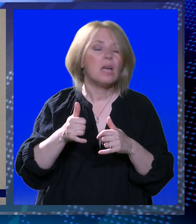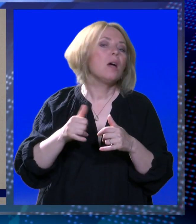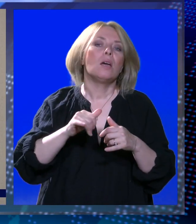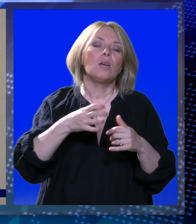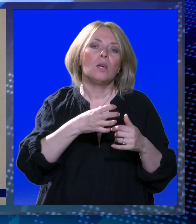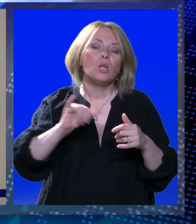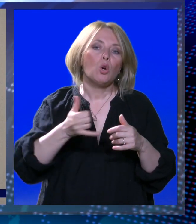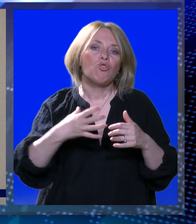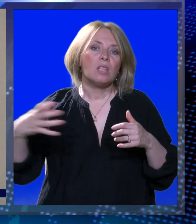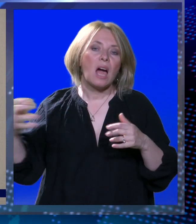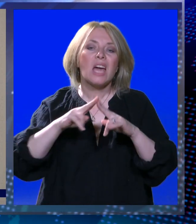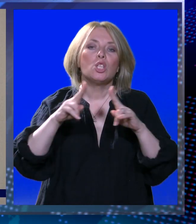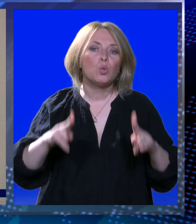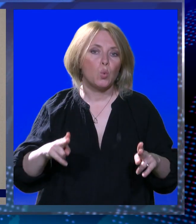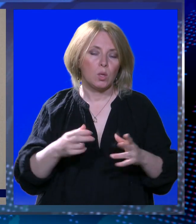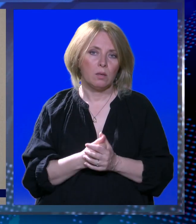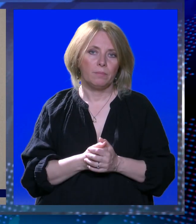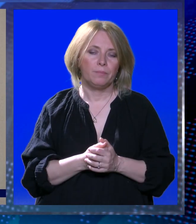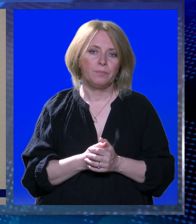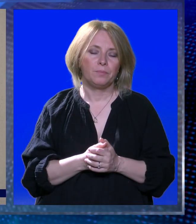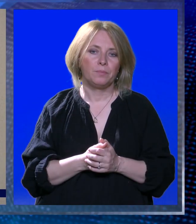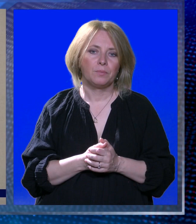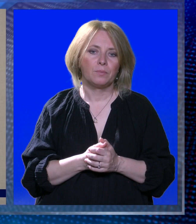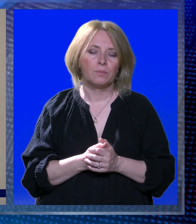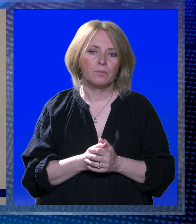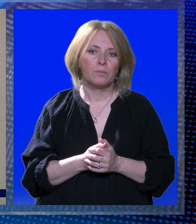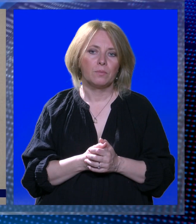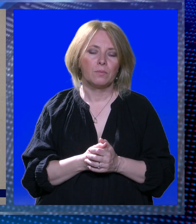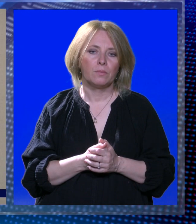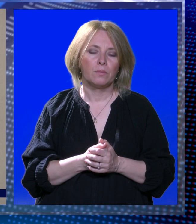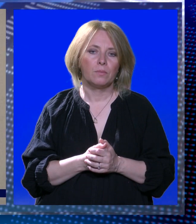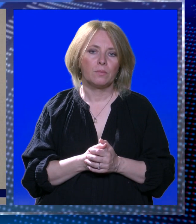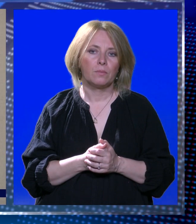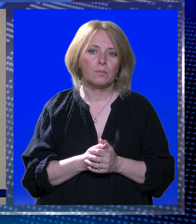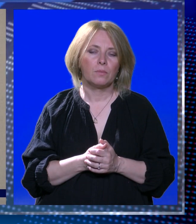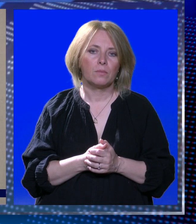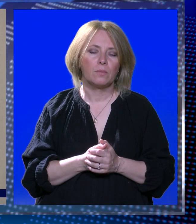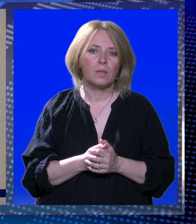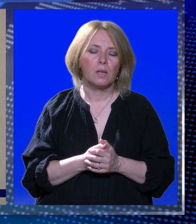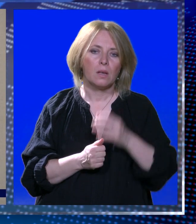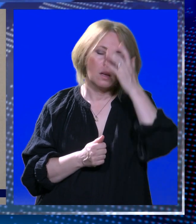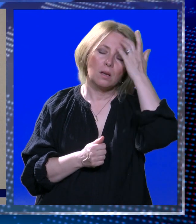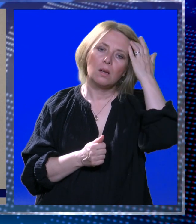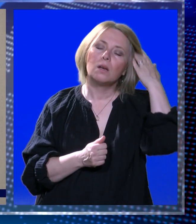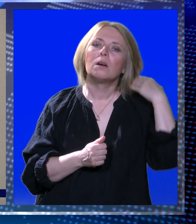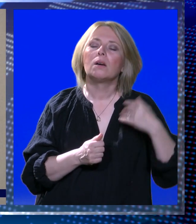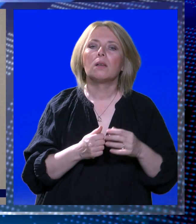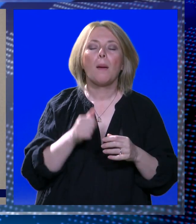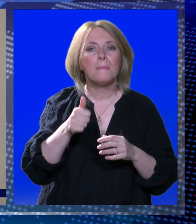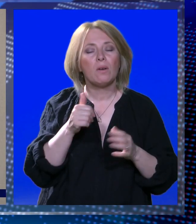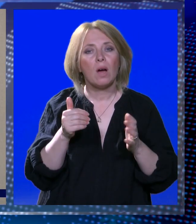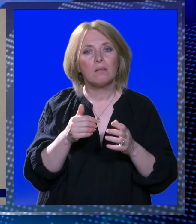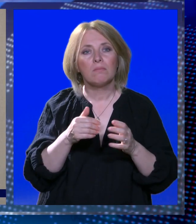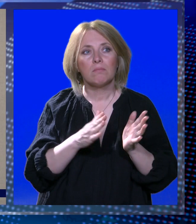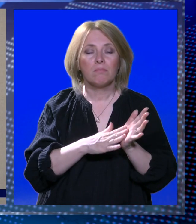pred dva arbitražna sudišta gdje bi... imaginarnom brdu pokraj Srđa? Na imaginarnom brdu pokraj Srđa prvo bi